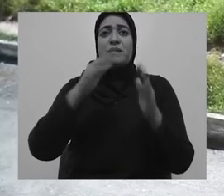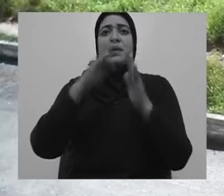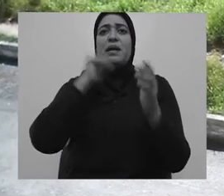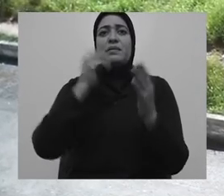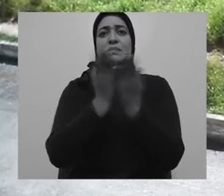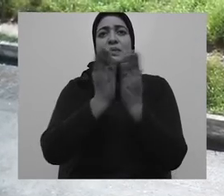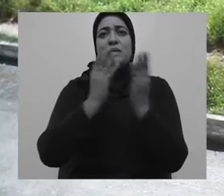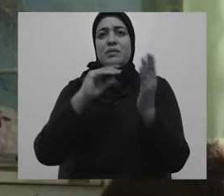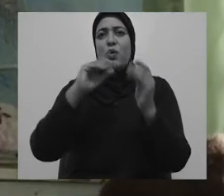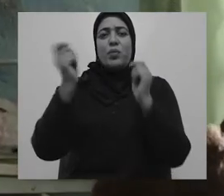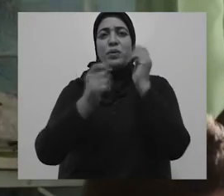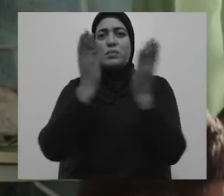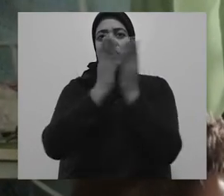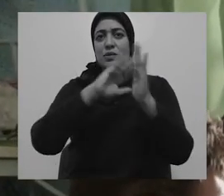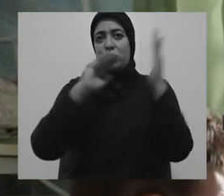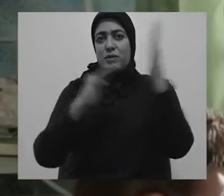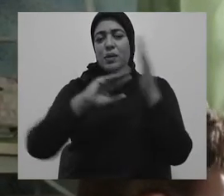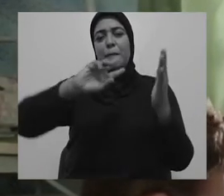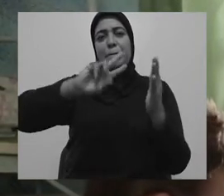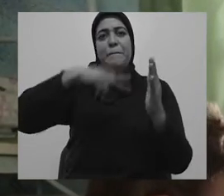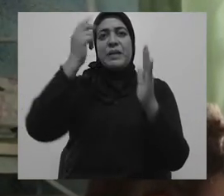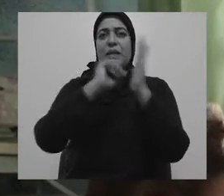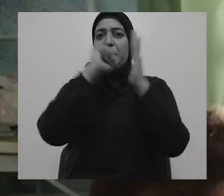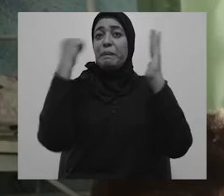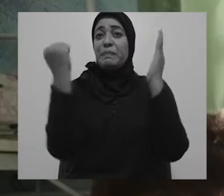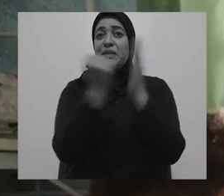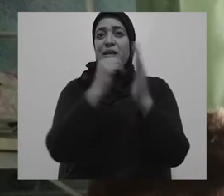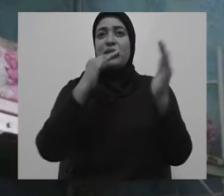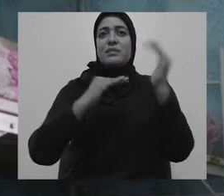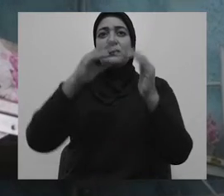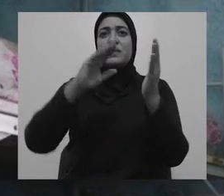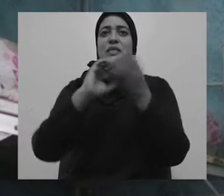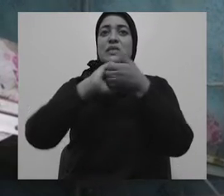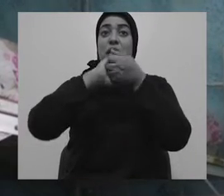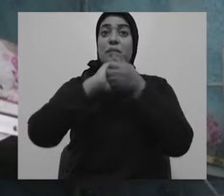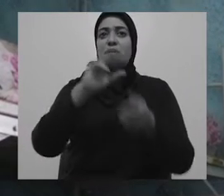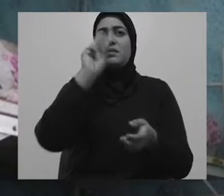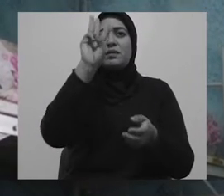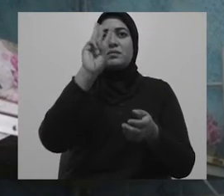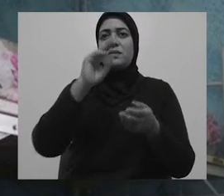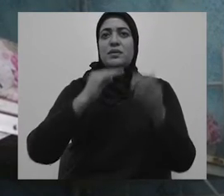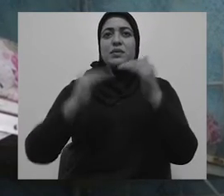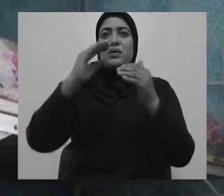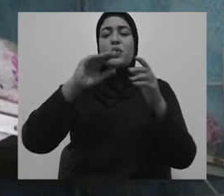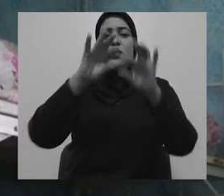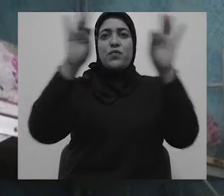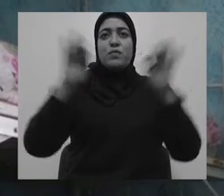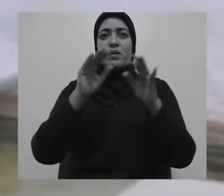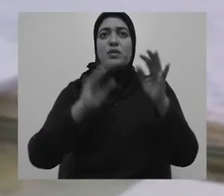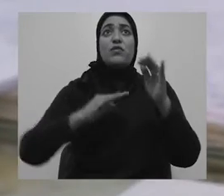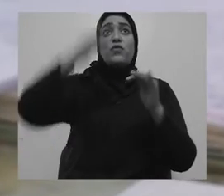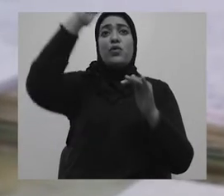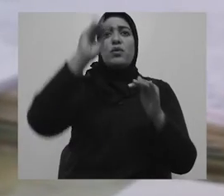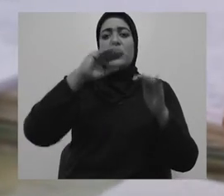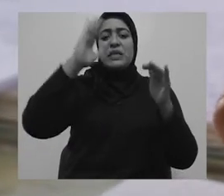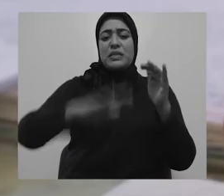J'ai une chambre dans la cité universitaire avec trois autres copains. Premièrement, quand j'ai allé à la